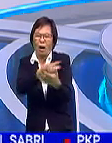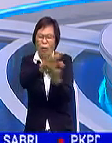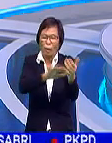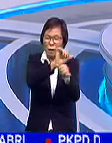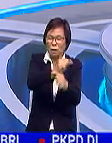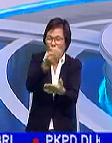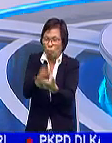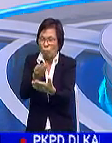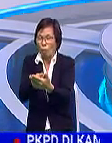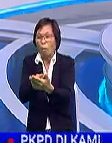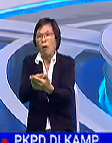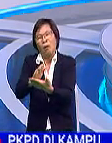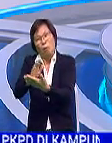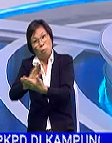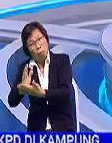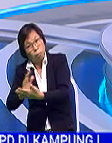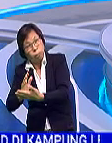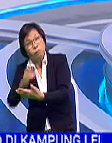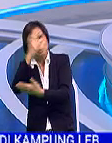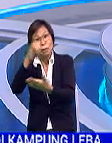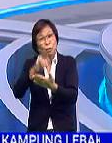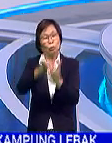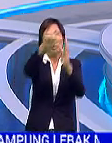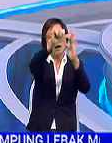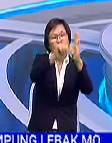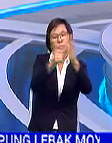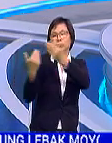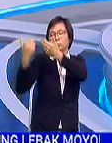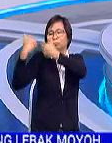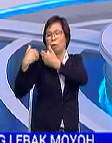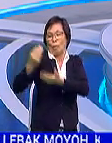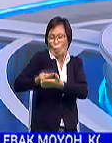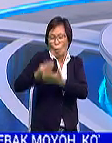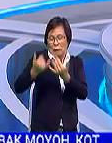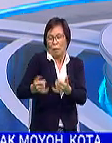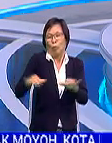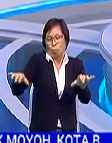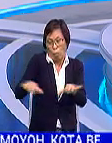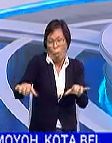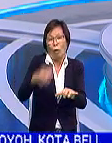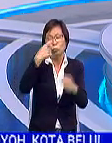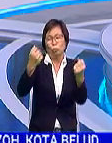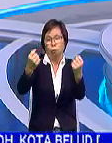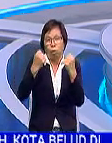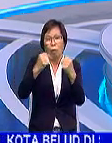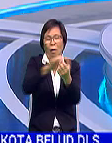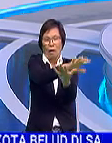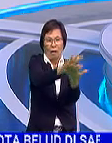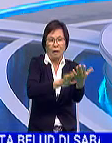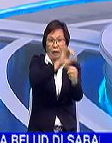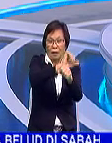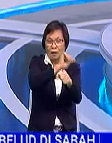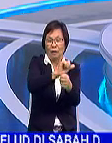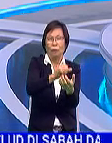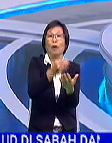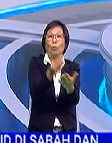fiskal jangka sederhana. Justru akta tanggungjawab fiskal sedang diusahakan dalam memperkuat rangka kerja fiskal